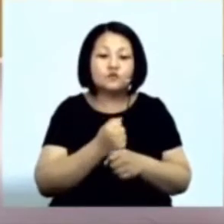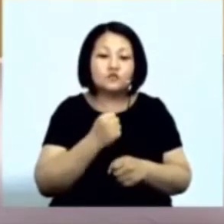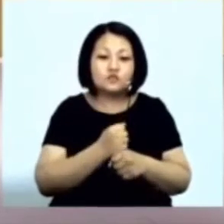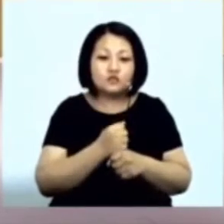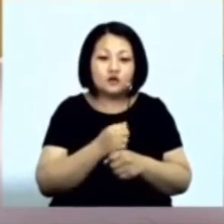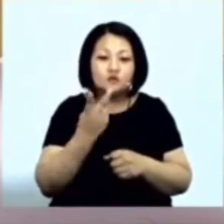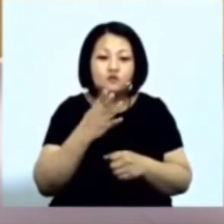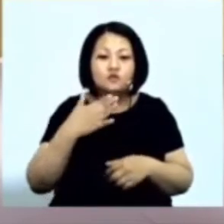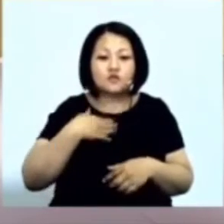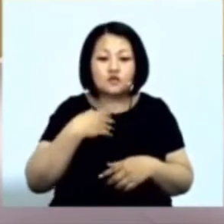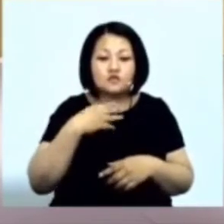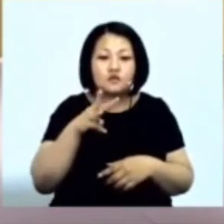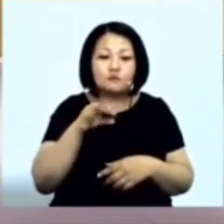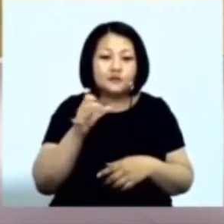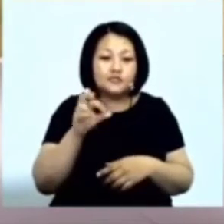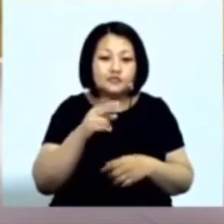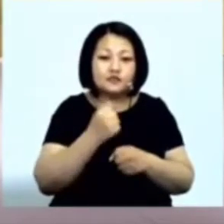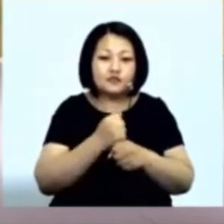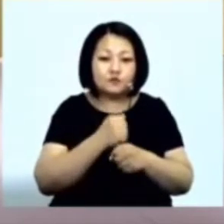Девушки отдыхают